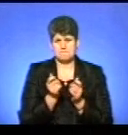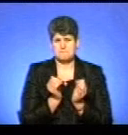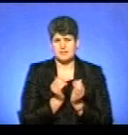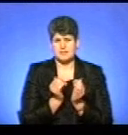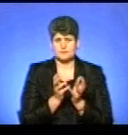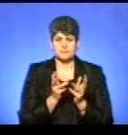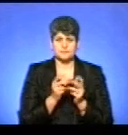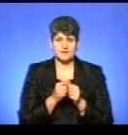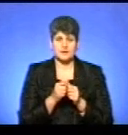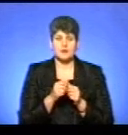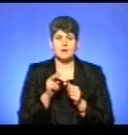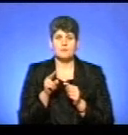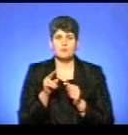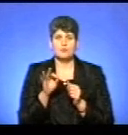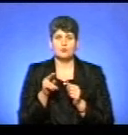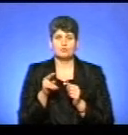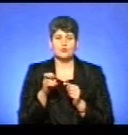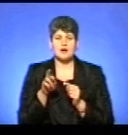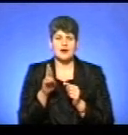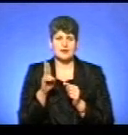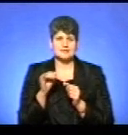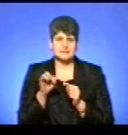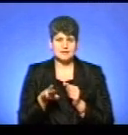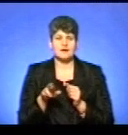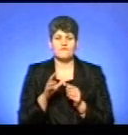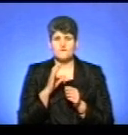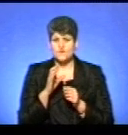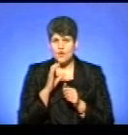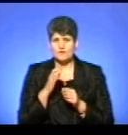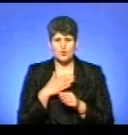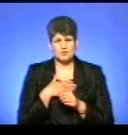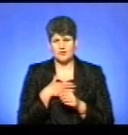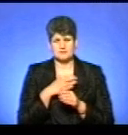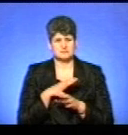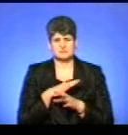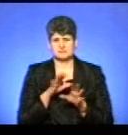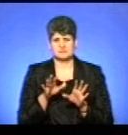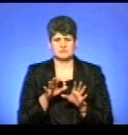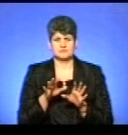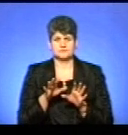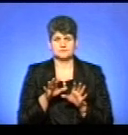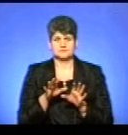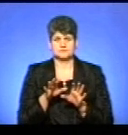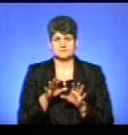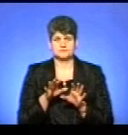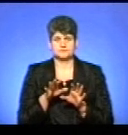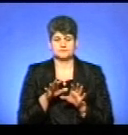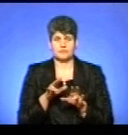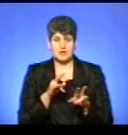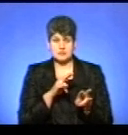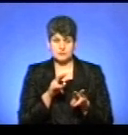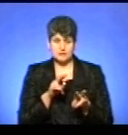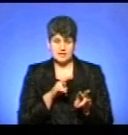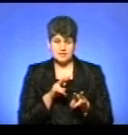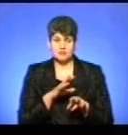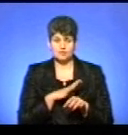Популяції вовка, так як в наших мисливських угідях, практично не зберігалися. Спостереження було